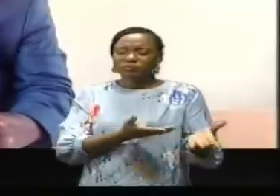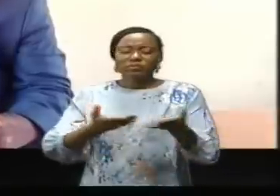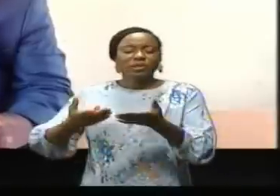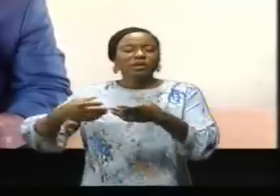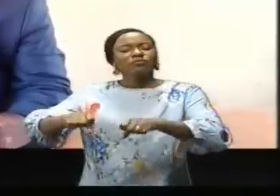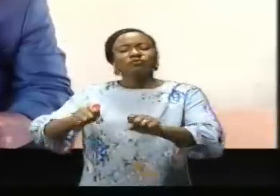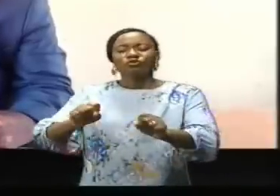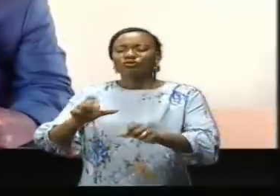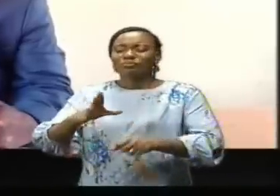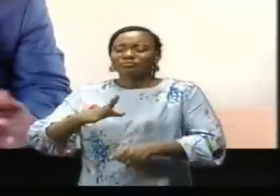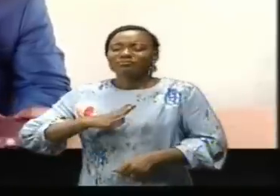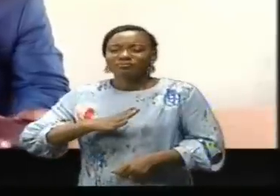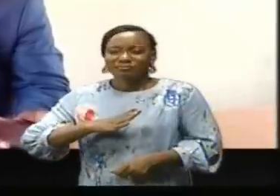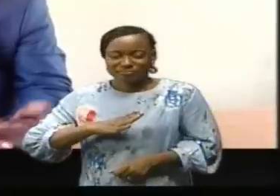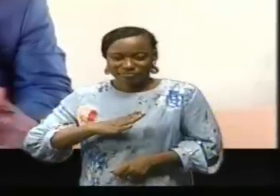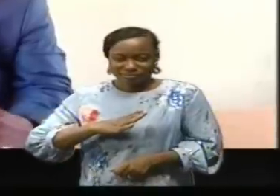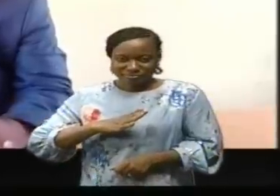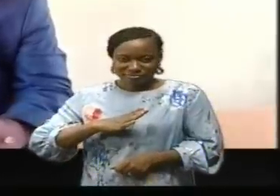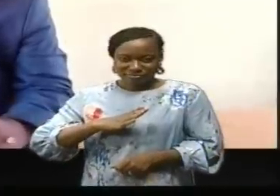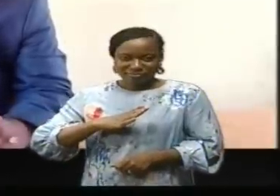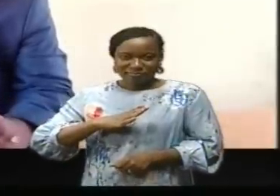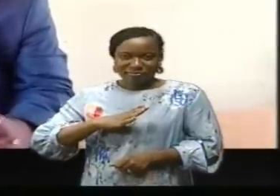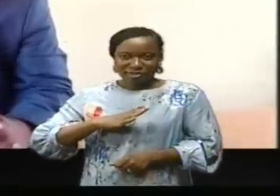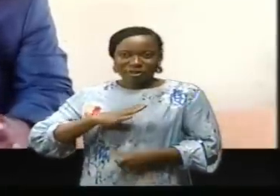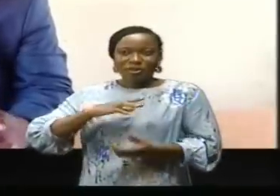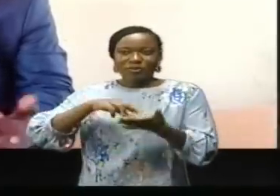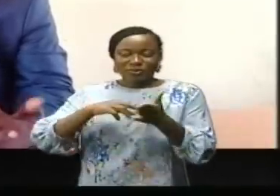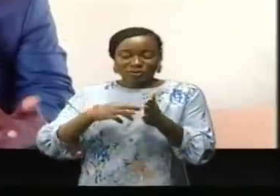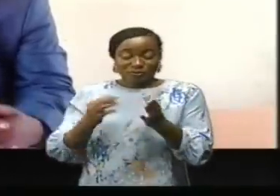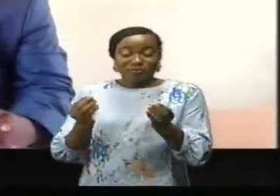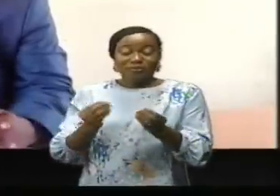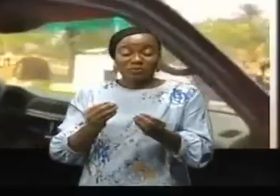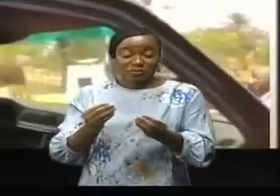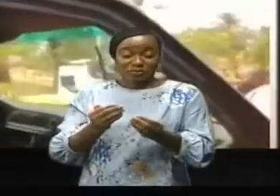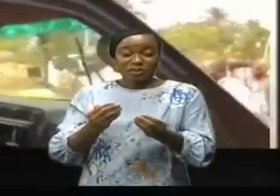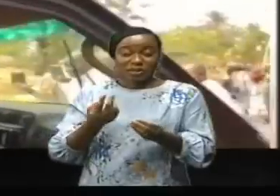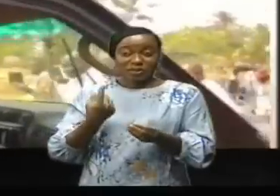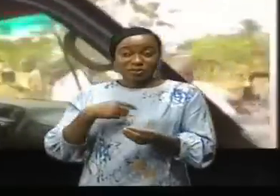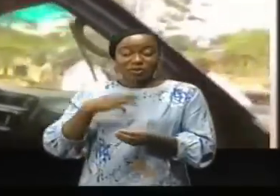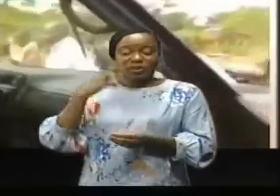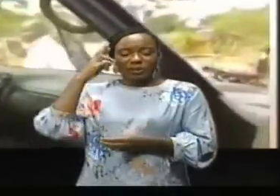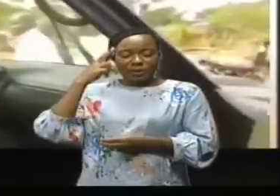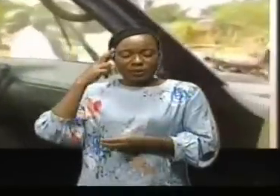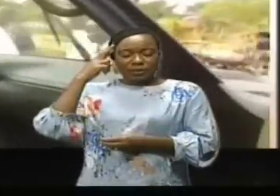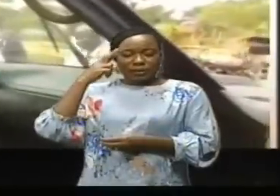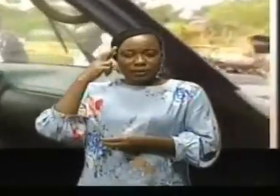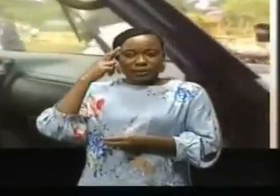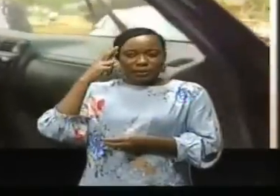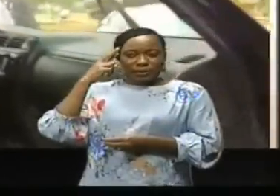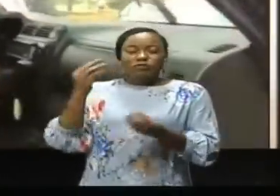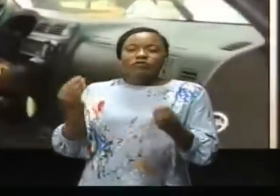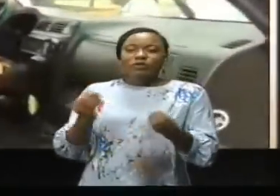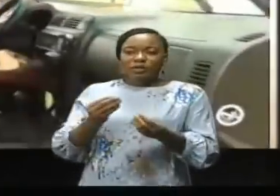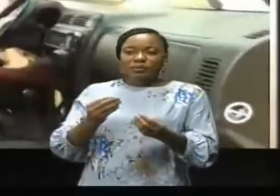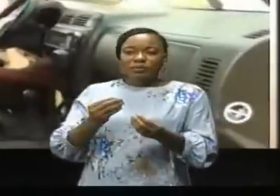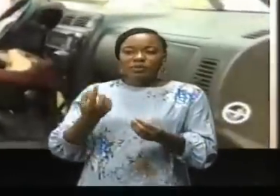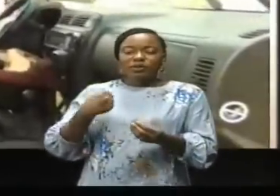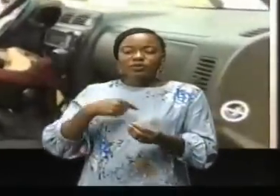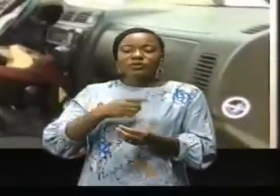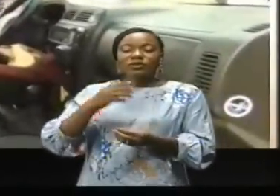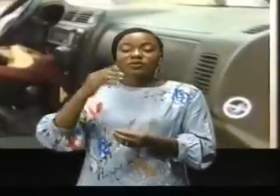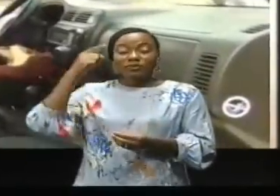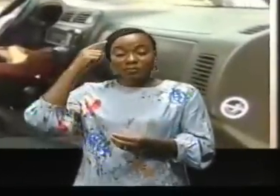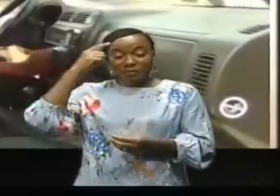la moto. Ça nous a indignés parce qu'on était vraiment interpellés par ces amis-là. C'est pourquoi nous avons songé